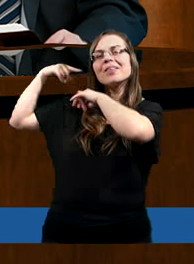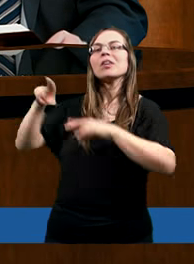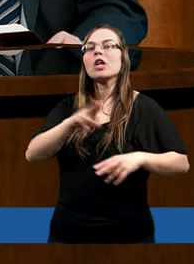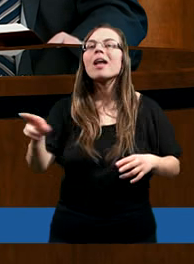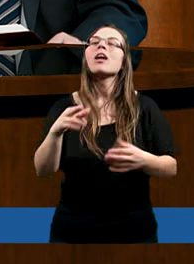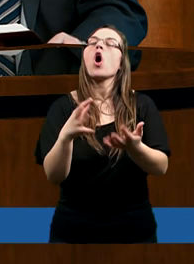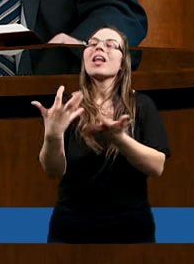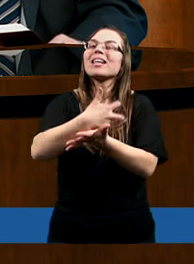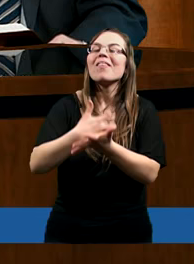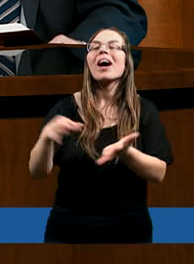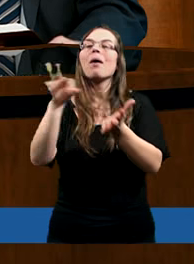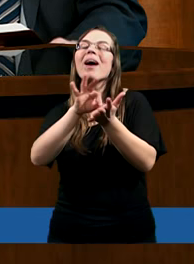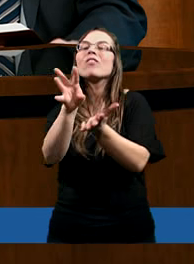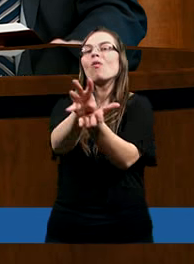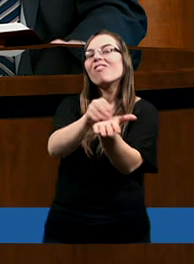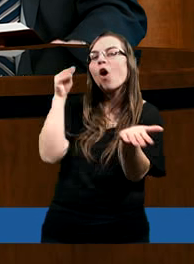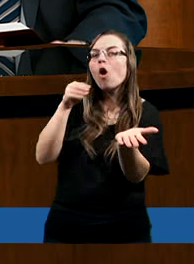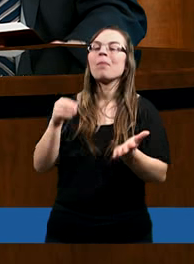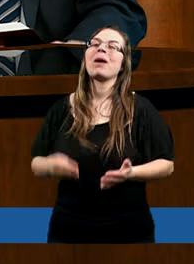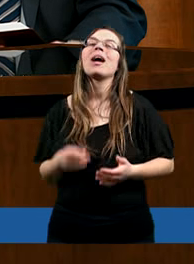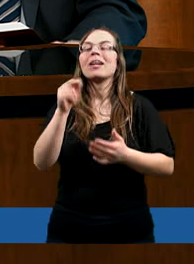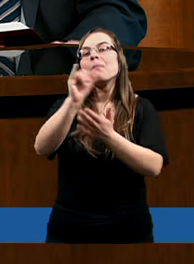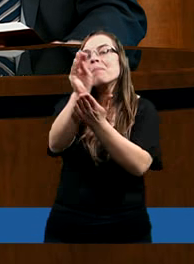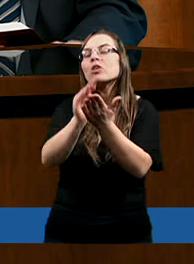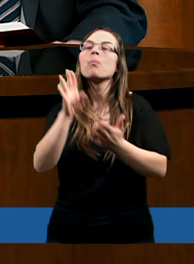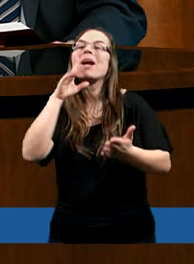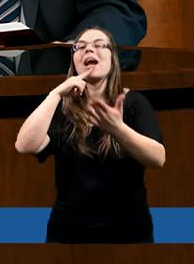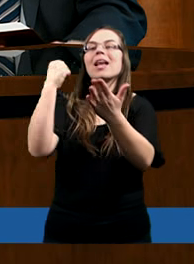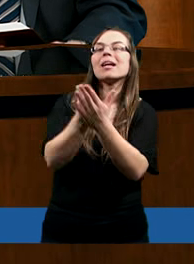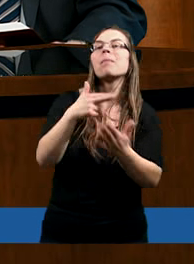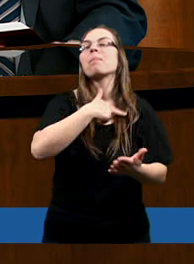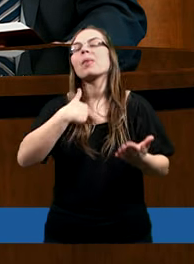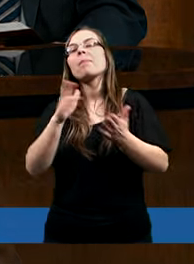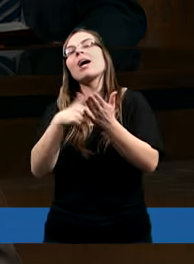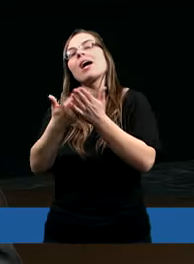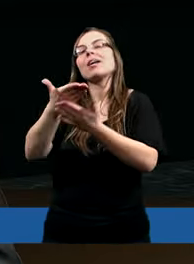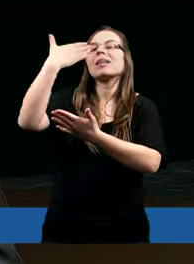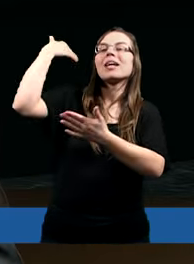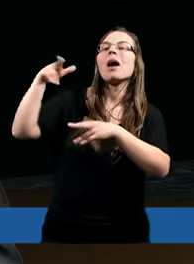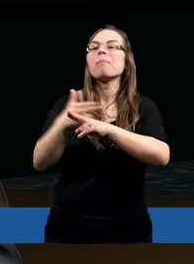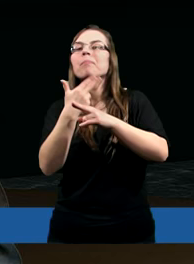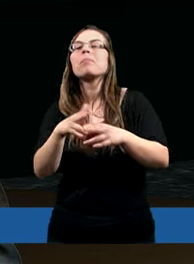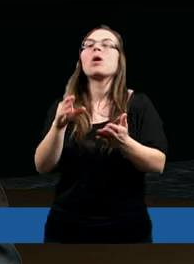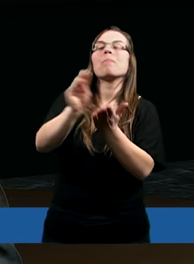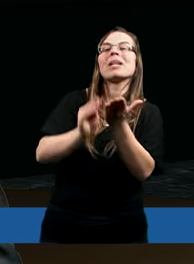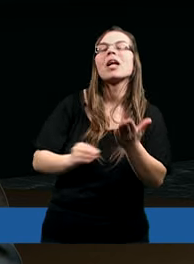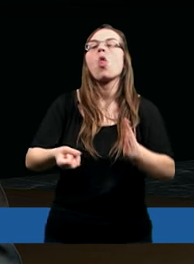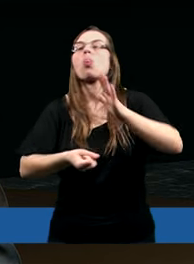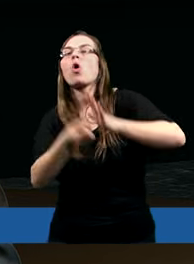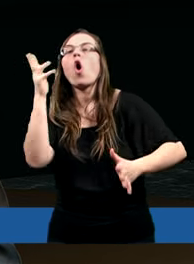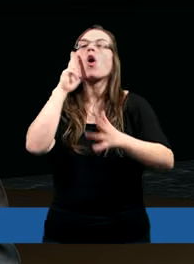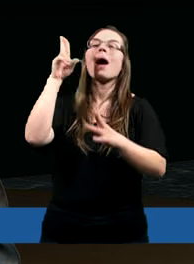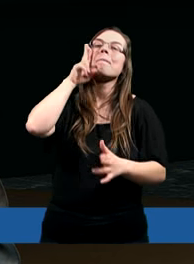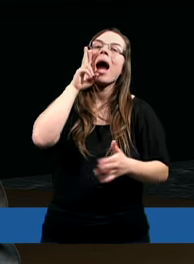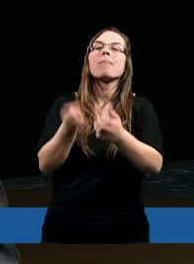zawiera pewną formułę, jaką się stosuje, pisząc listy. My pisaliśmy na przykład tak, droga